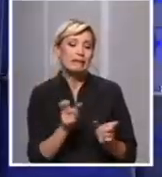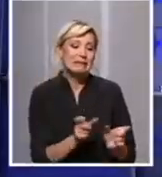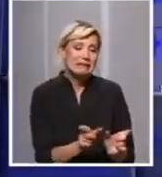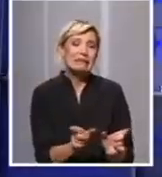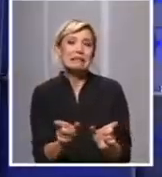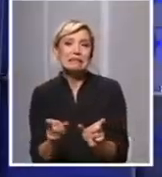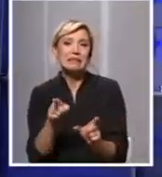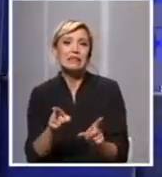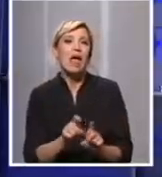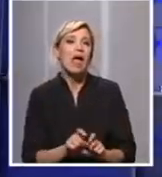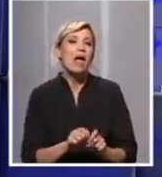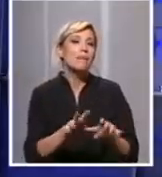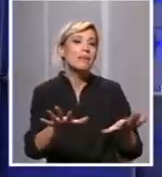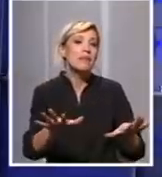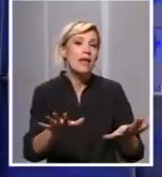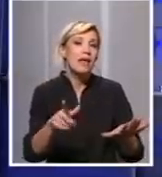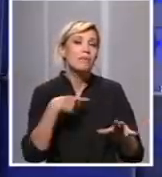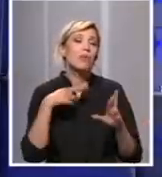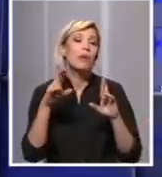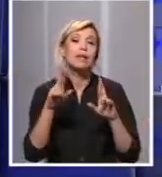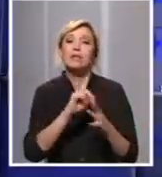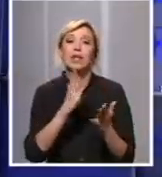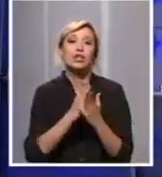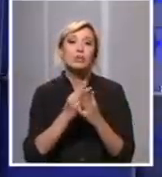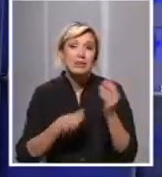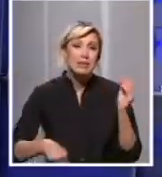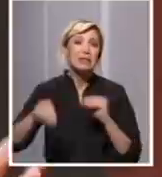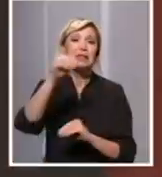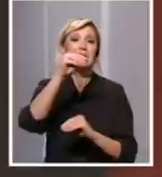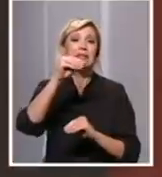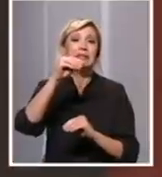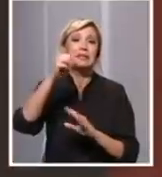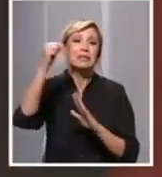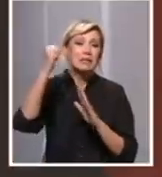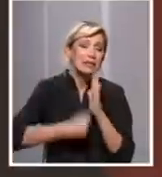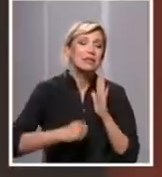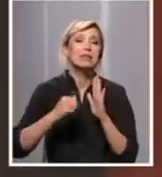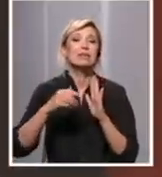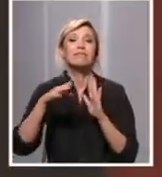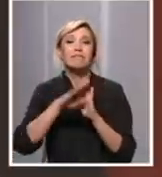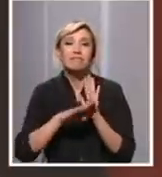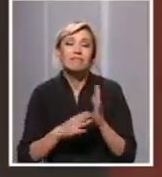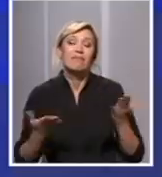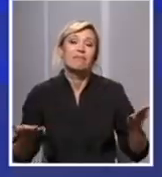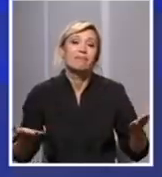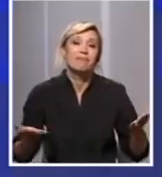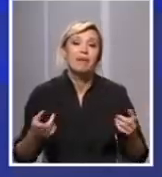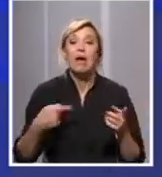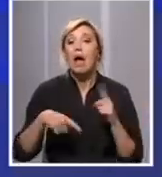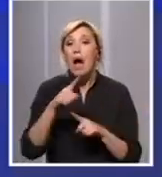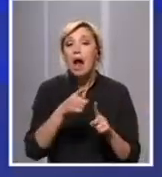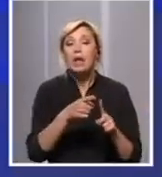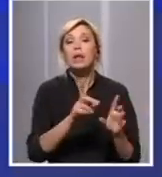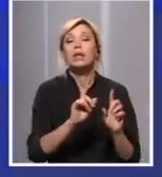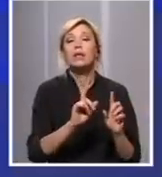potrebe za drastičnih merama, ali ako bude potrebe za njih sa stručno-operativnim timom koji se nalazi u